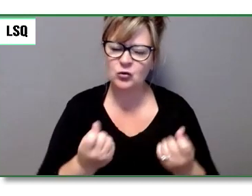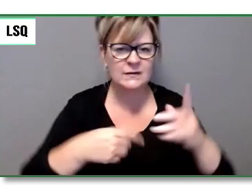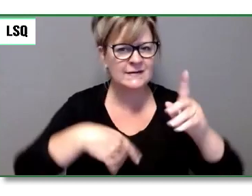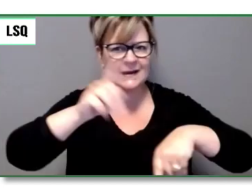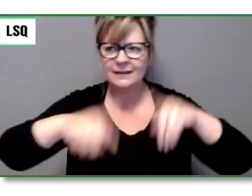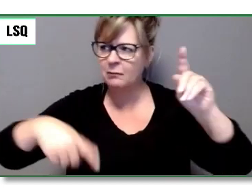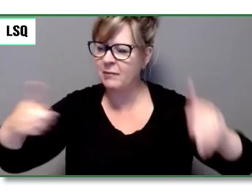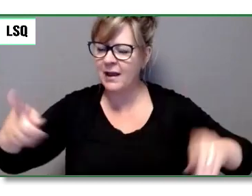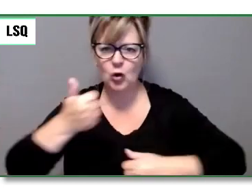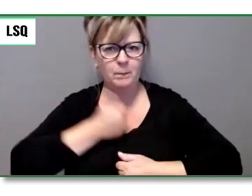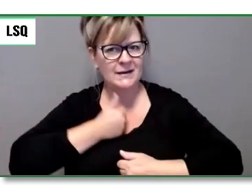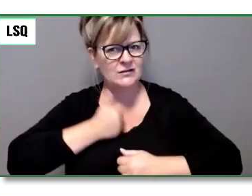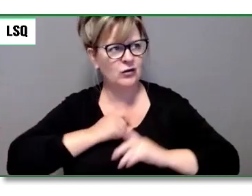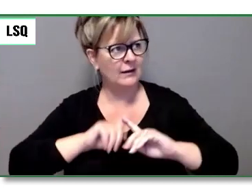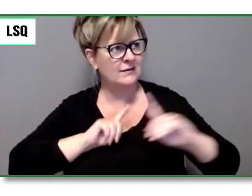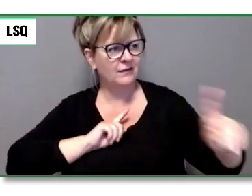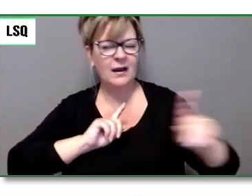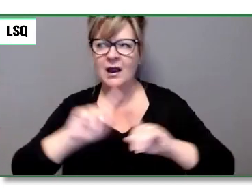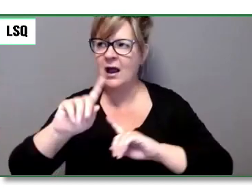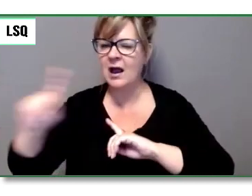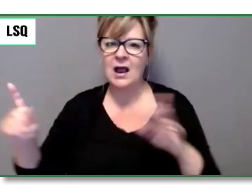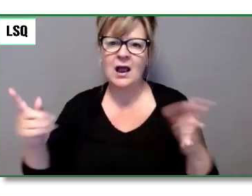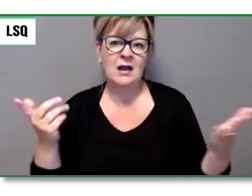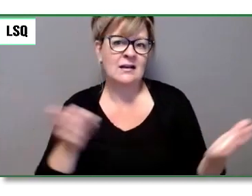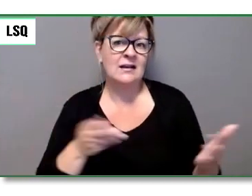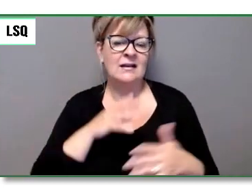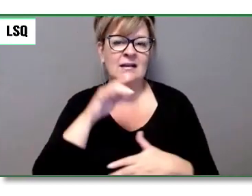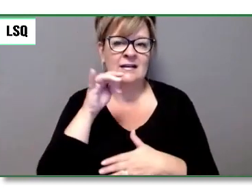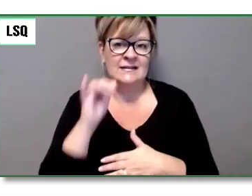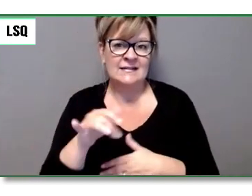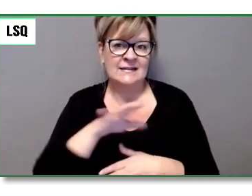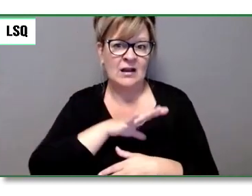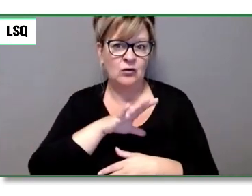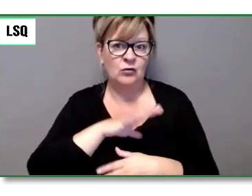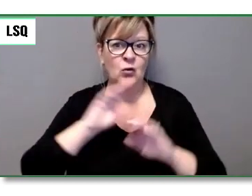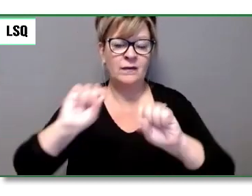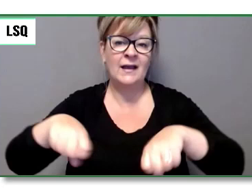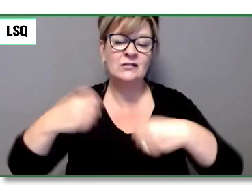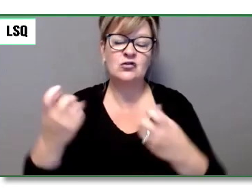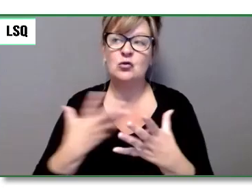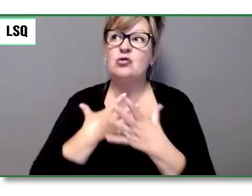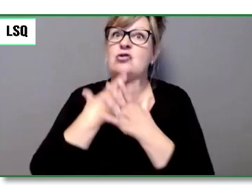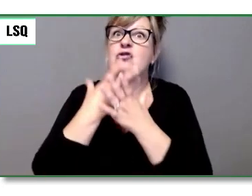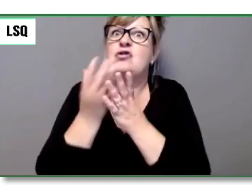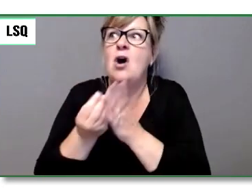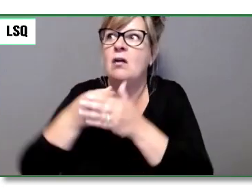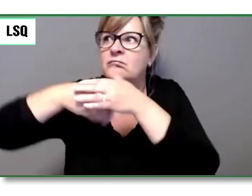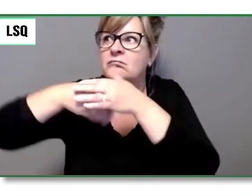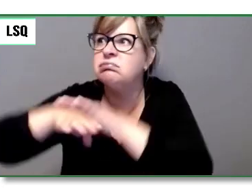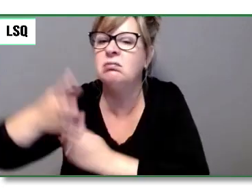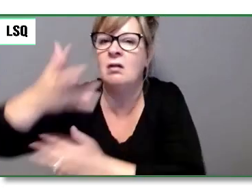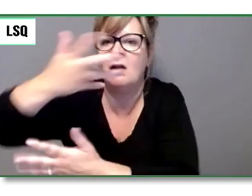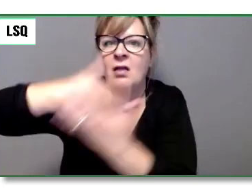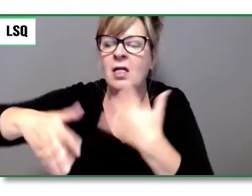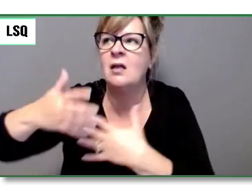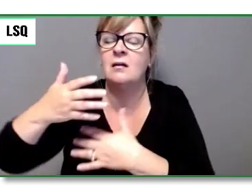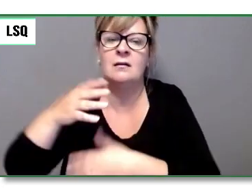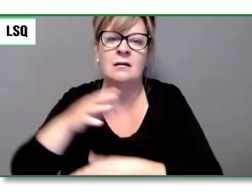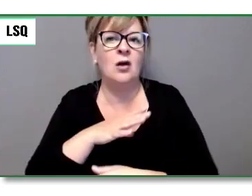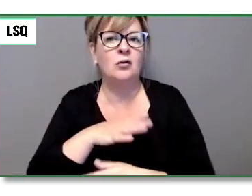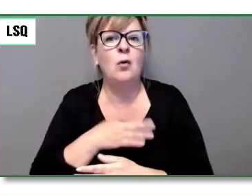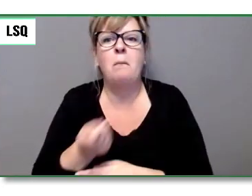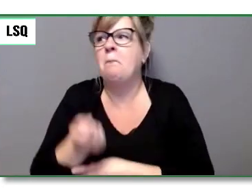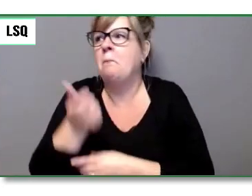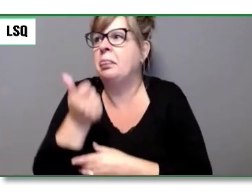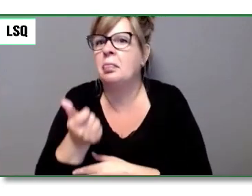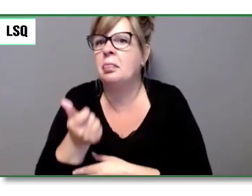amateur de plein air appréciera les aspects banals de la nature et les aspects si décevants qu'on pourrait facilement les manquer. J'apprécie vos opinions